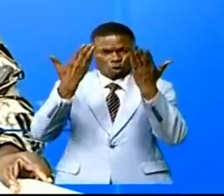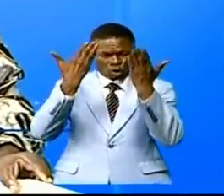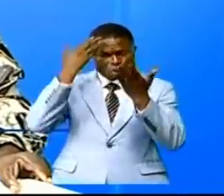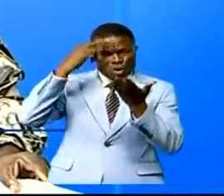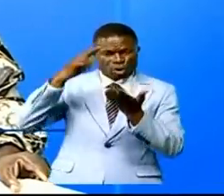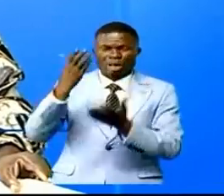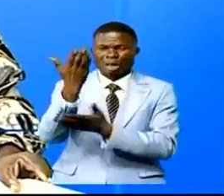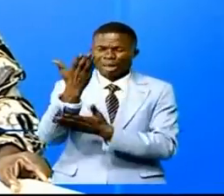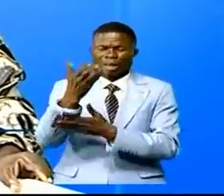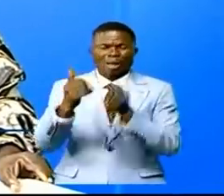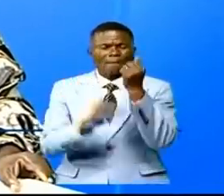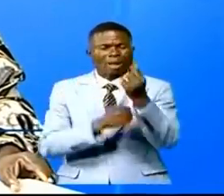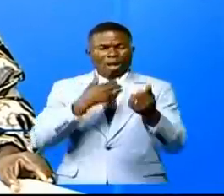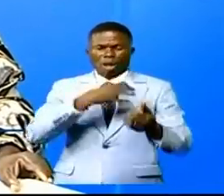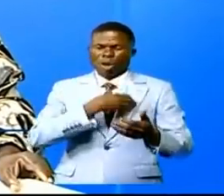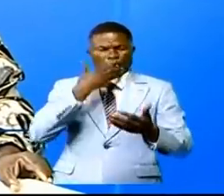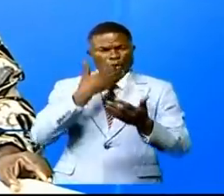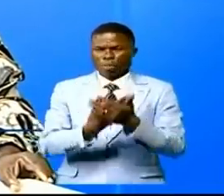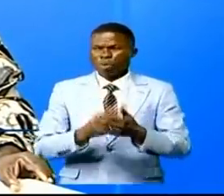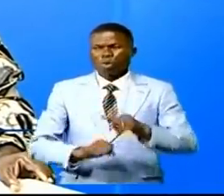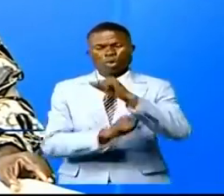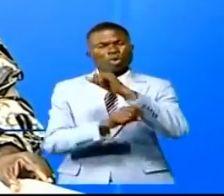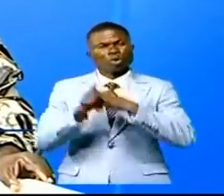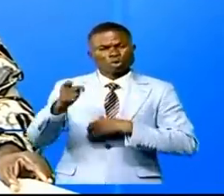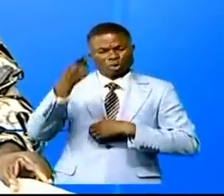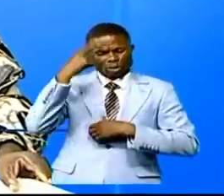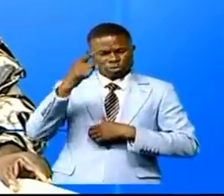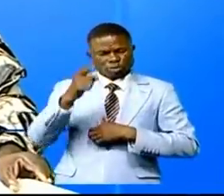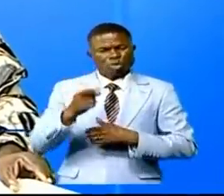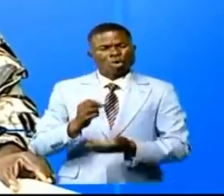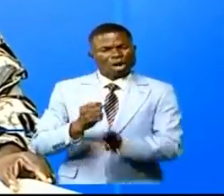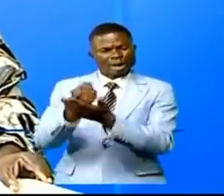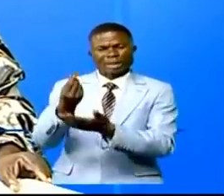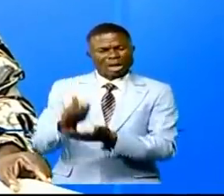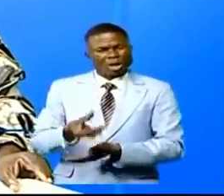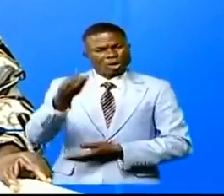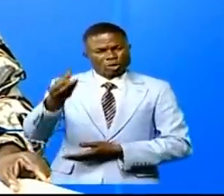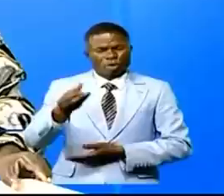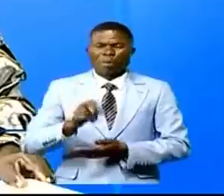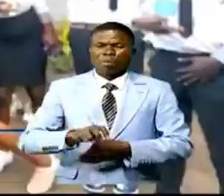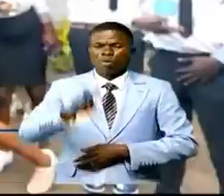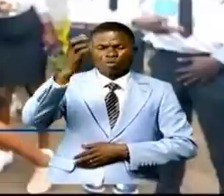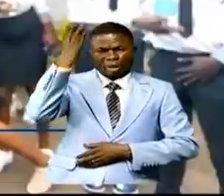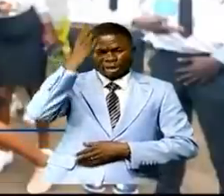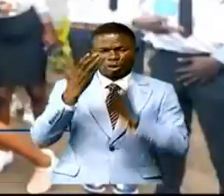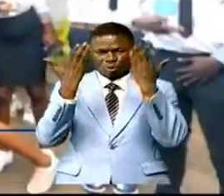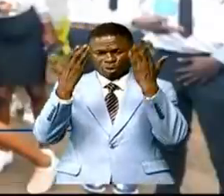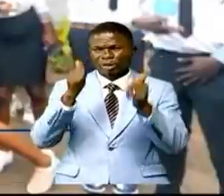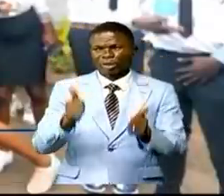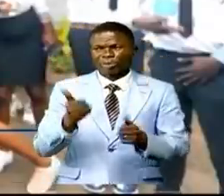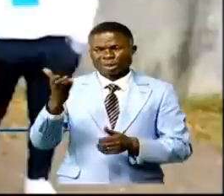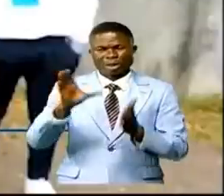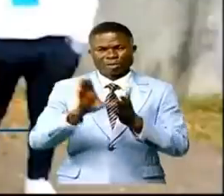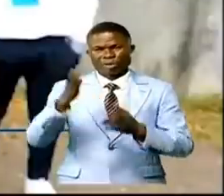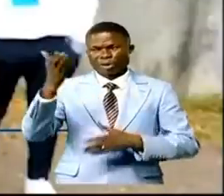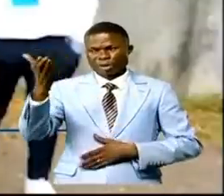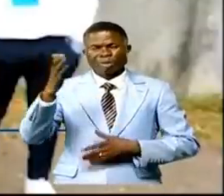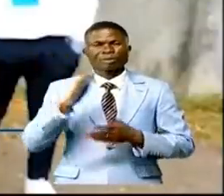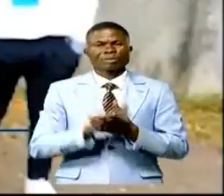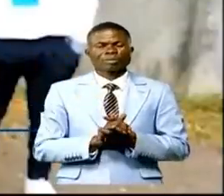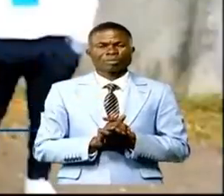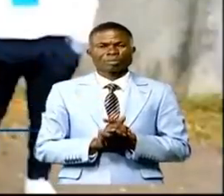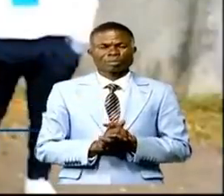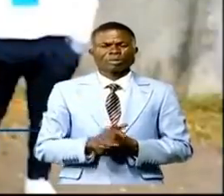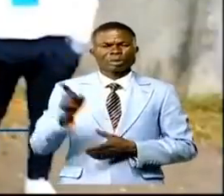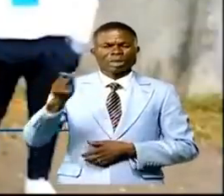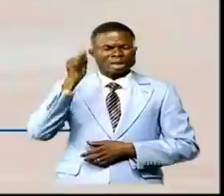sollicite pour se faire le soutien des hommes de bonne foi nous fait savoir Séverine Pascal Katanda Elle a le mérite d'être